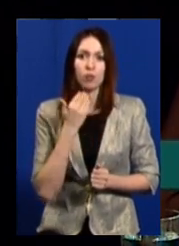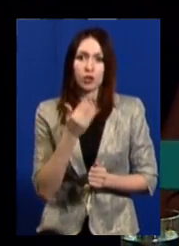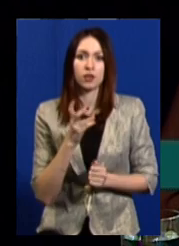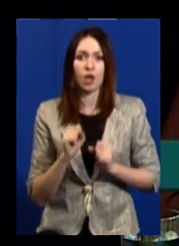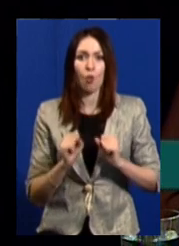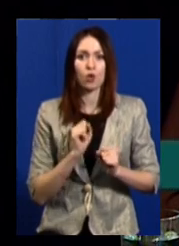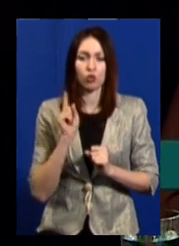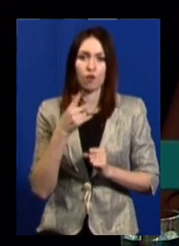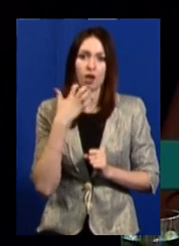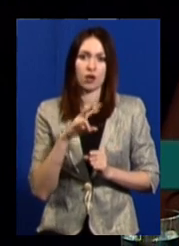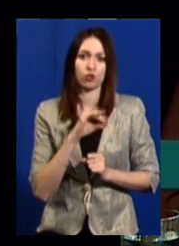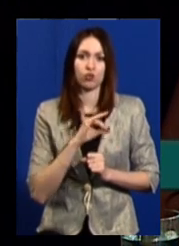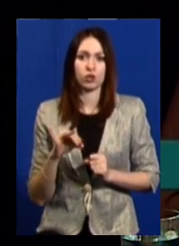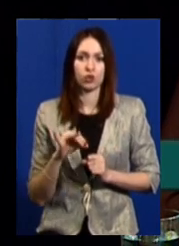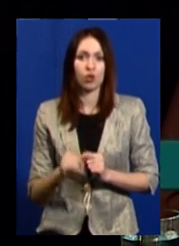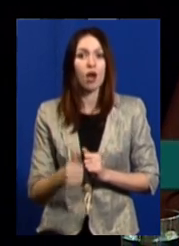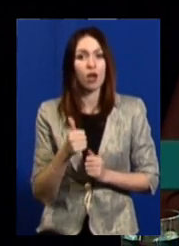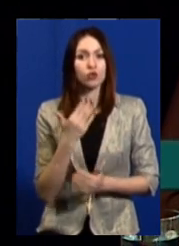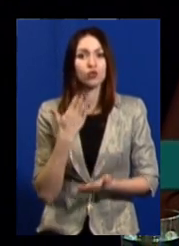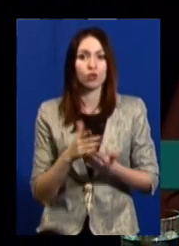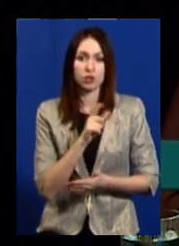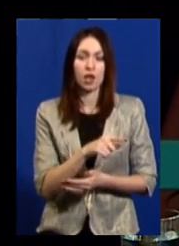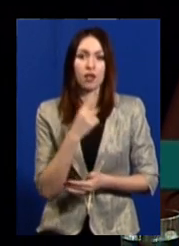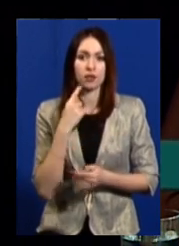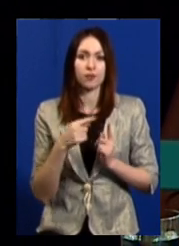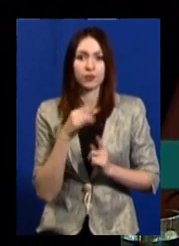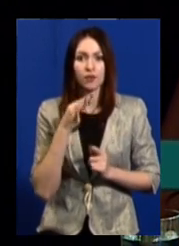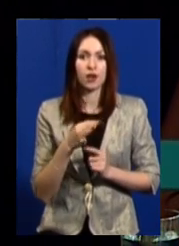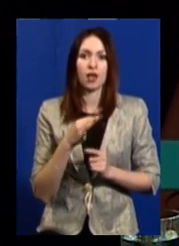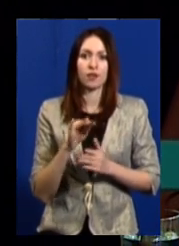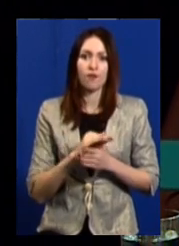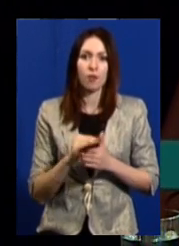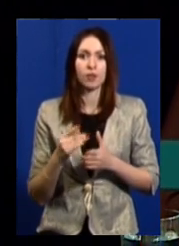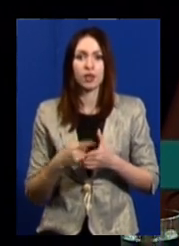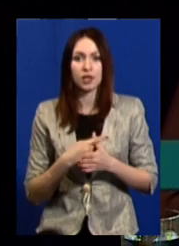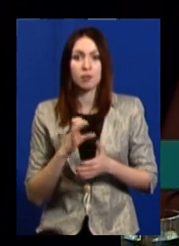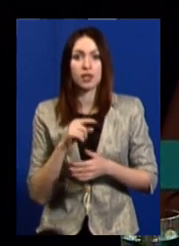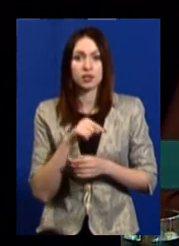урядову гарячу лінію. Добре, якщо вони зазначають прізвище, ім'я по-батькові, з тим, щоб служба